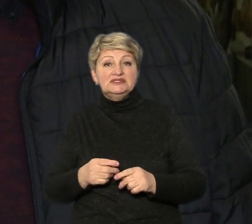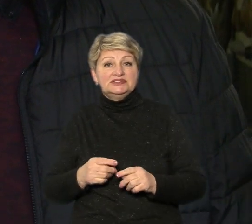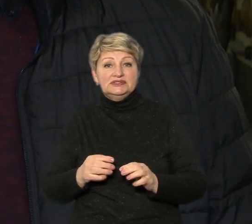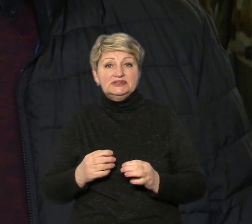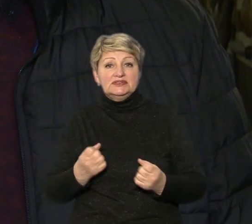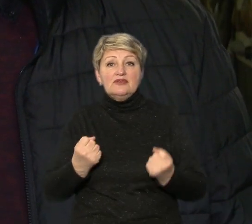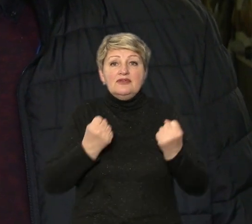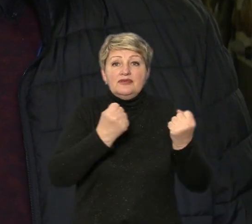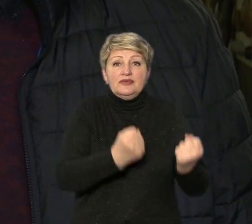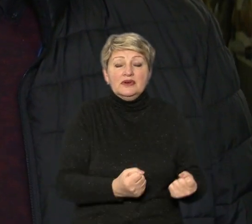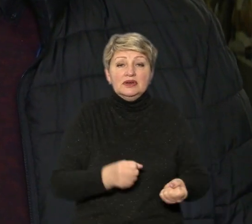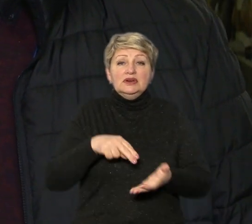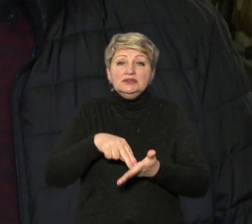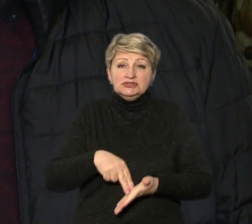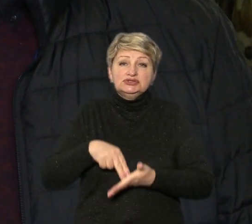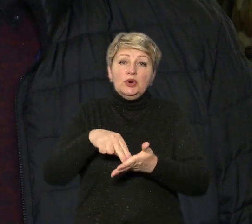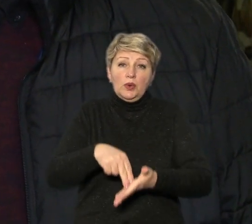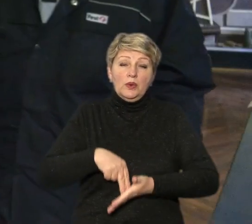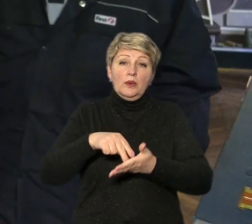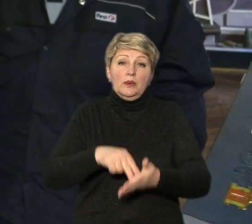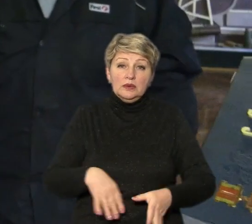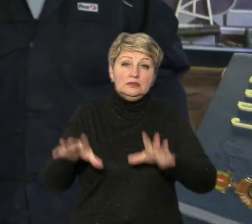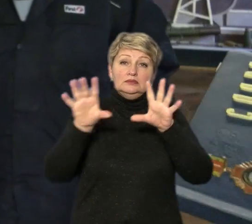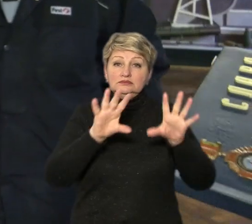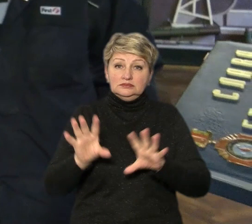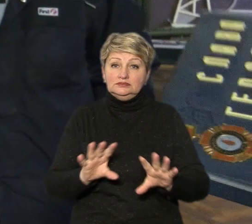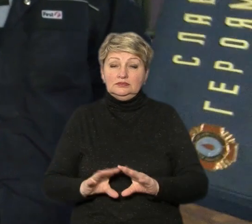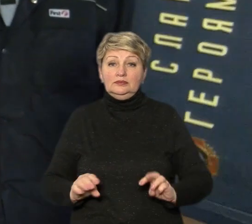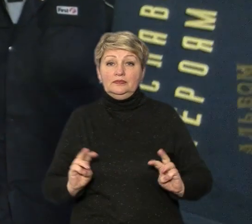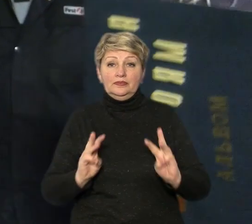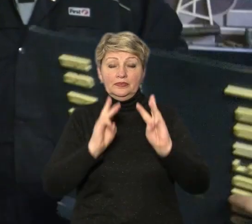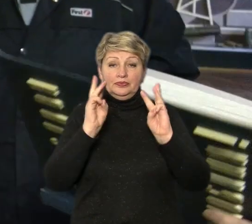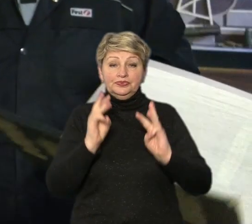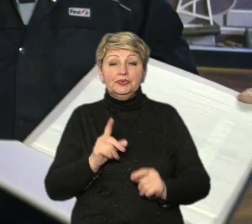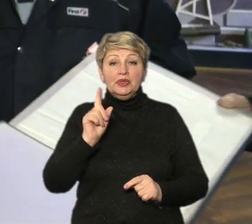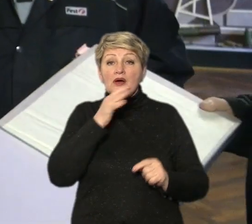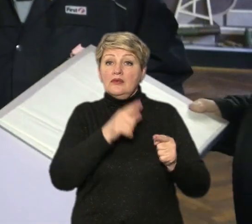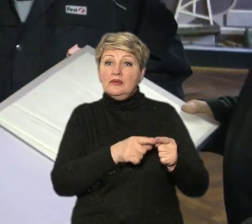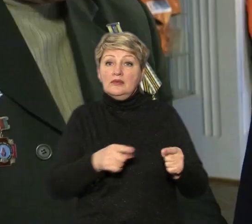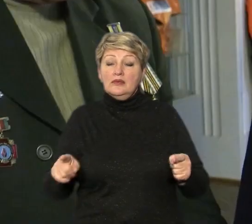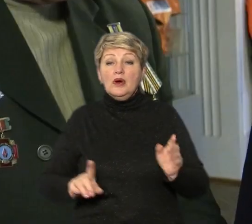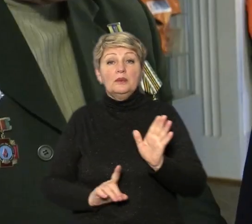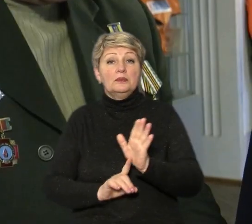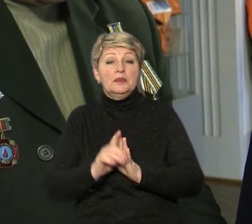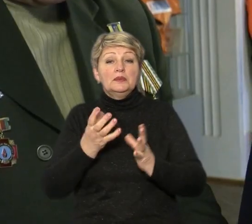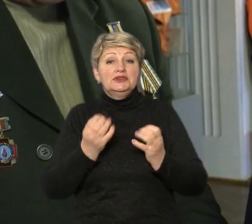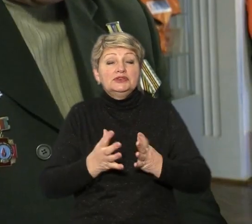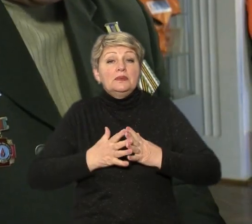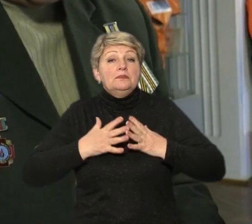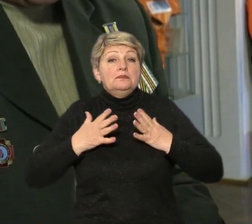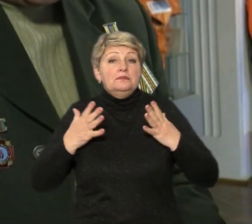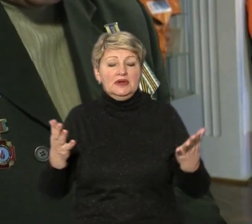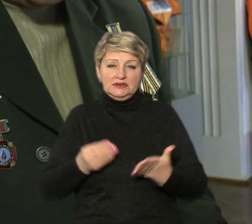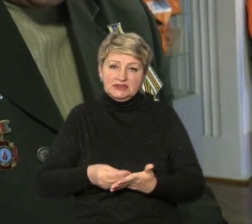стояли і тушили пожежі. Відтоді, говорить Віктор Володимирович, почав ще більше цінувати